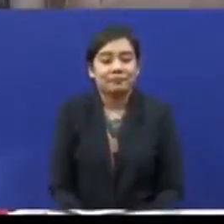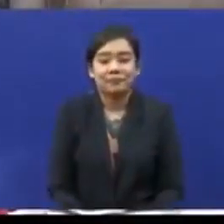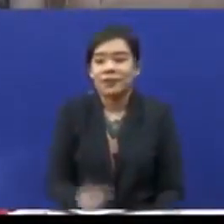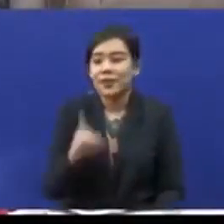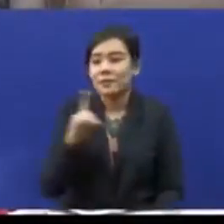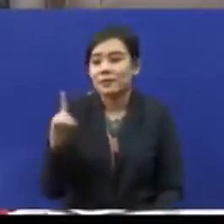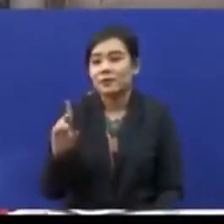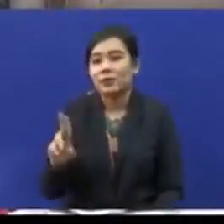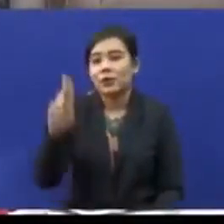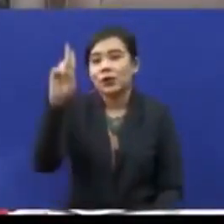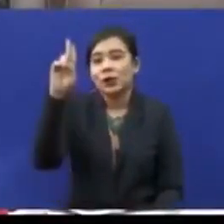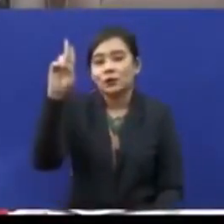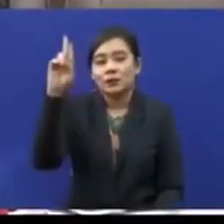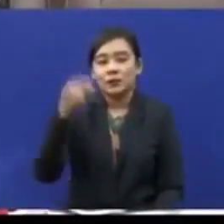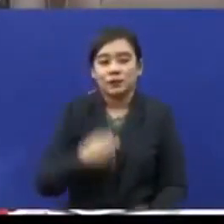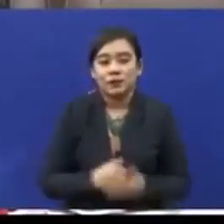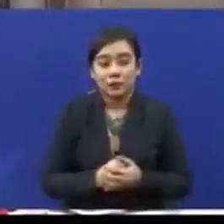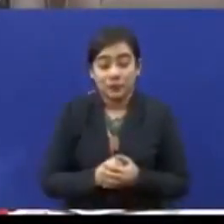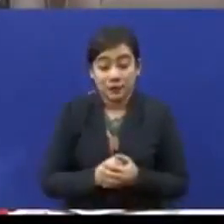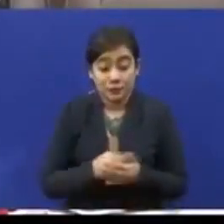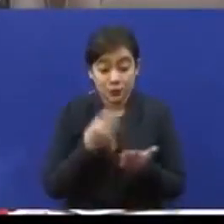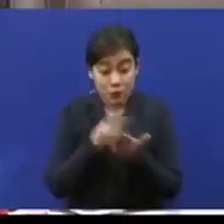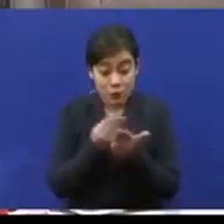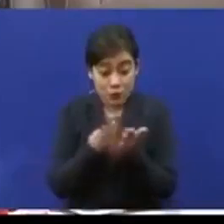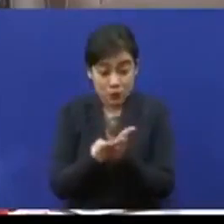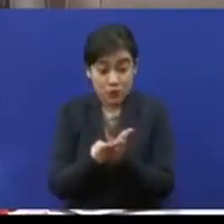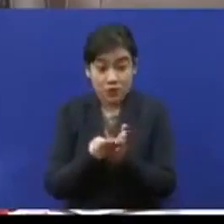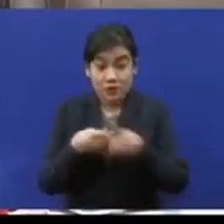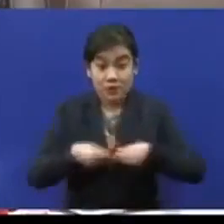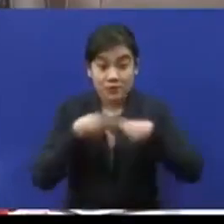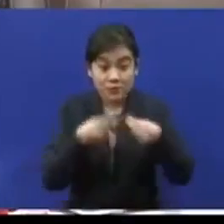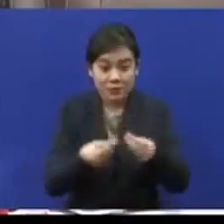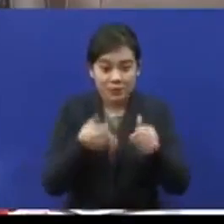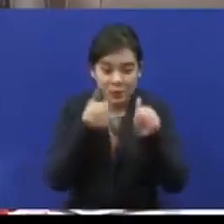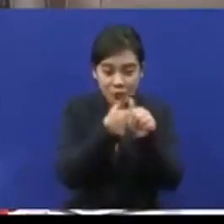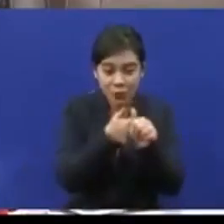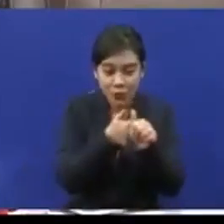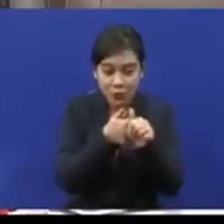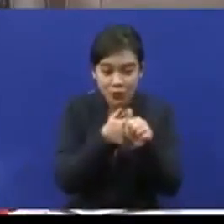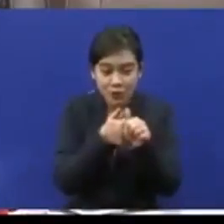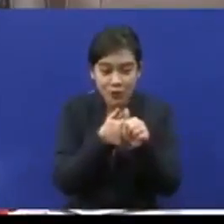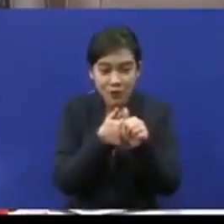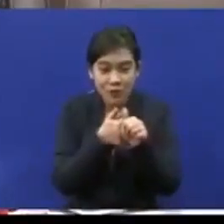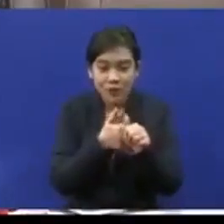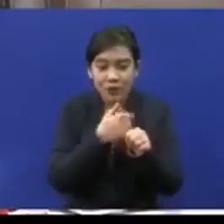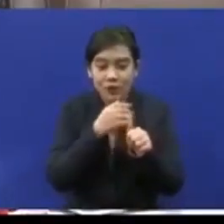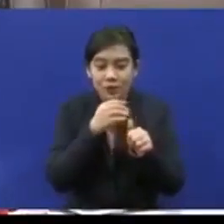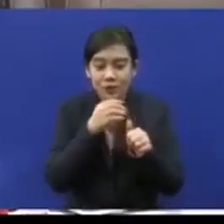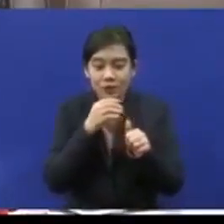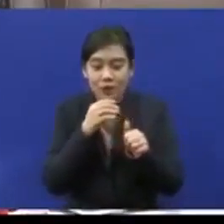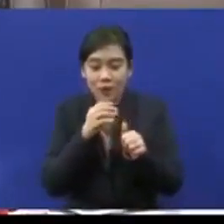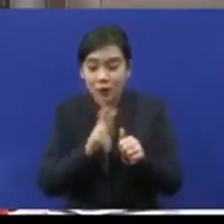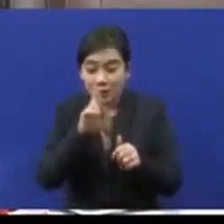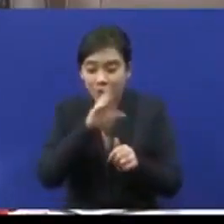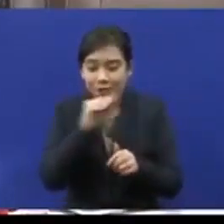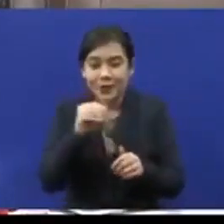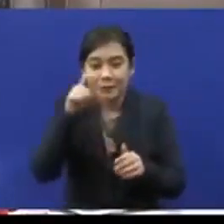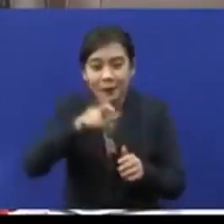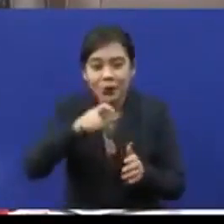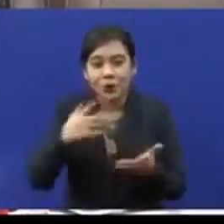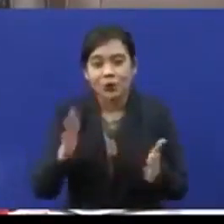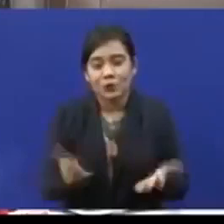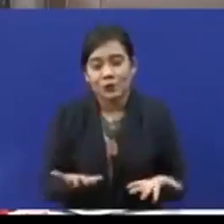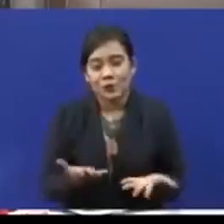utama berpendapat bahawa peruntukan yang diberi harus mengikut keutamaan keperluan golongan yang sasaran